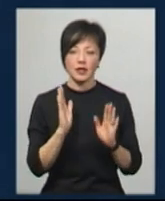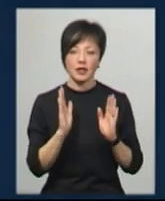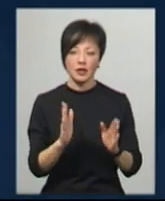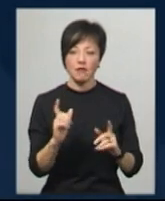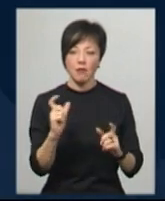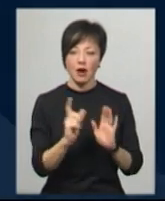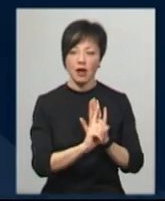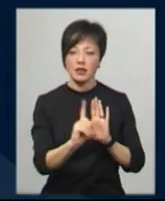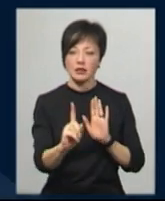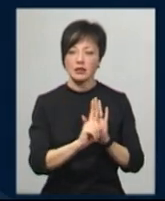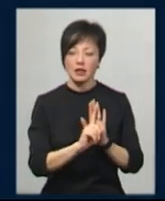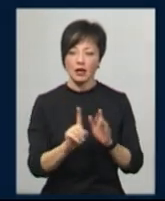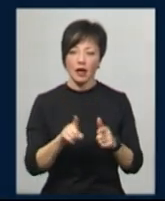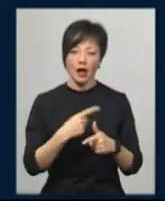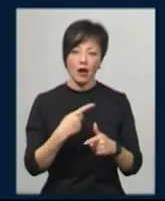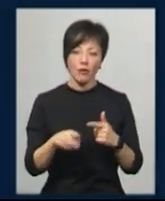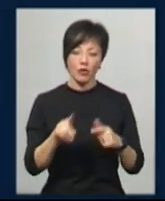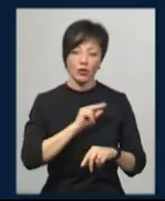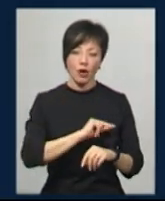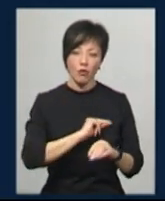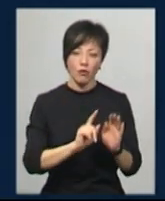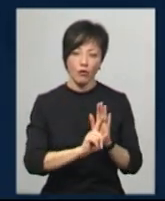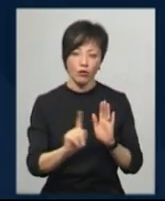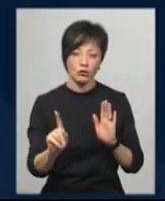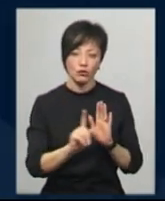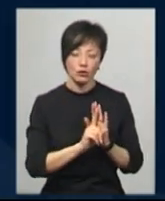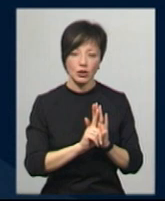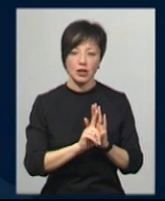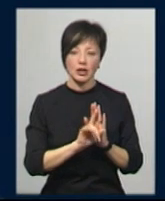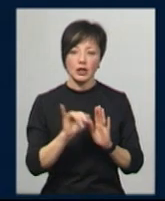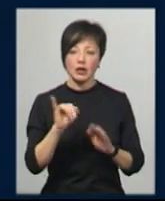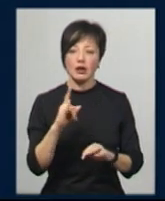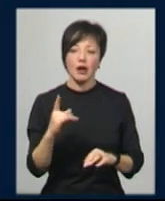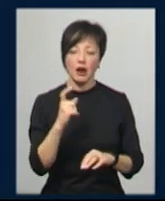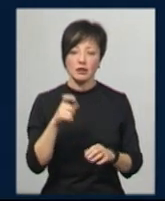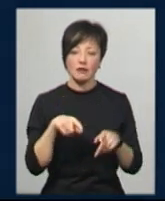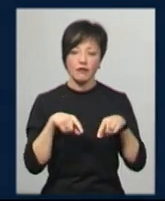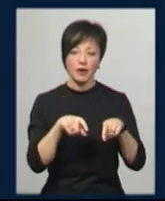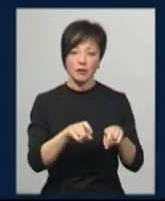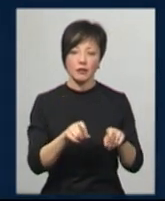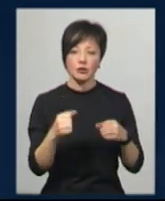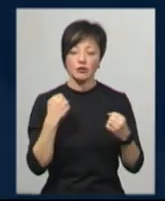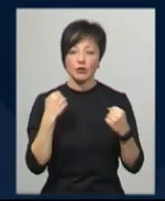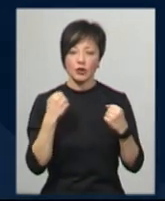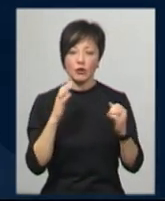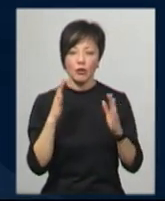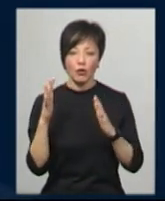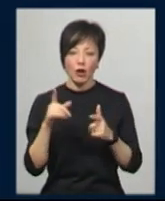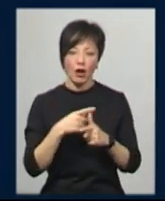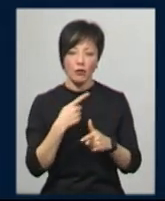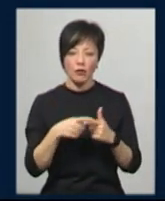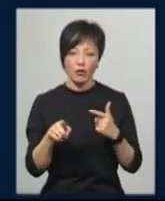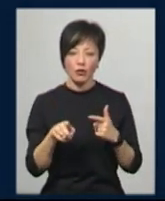в магазин або на роботу з роботи. І там раз тільки можна вибігти або на спортивну прогулку, або щоб